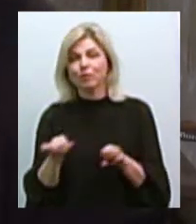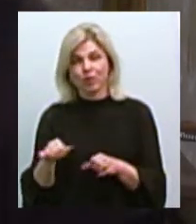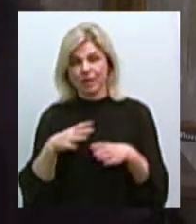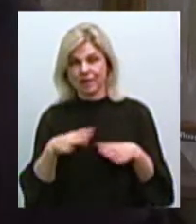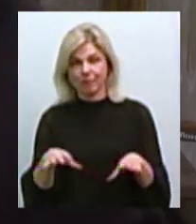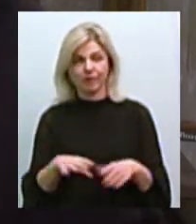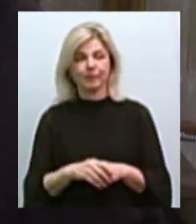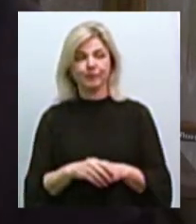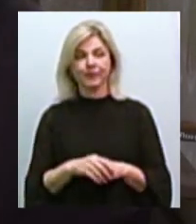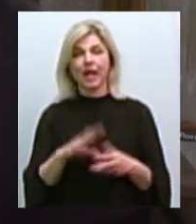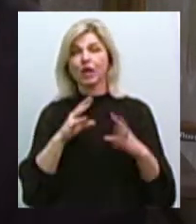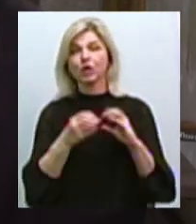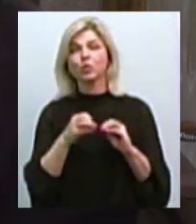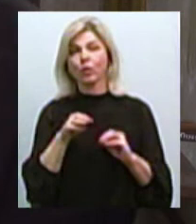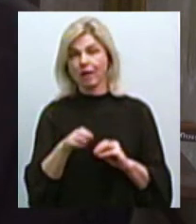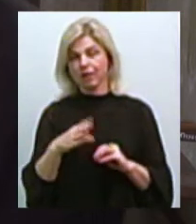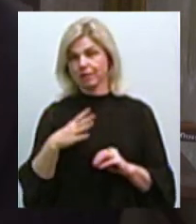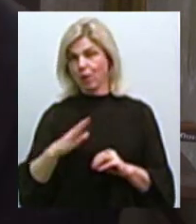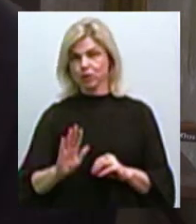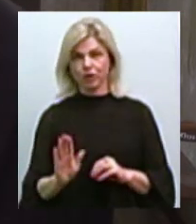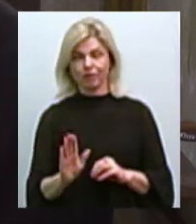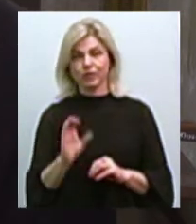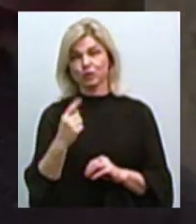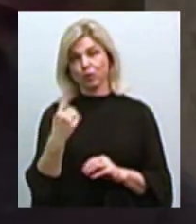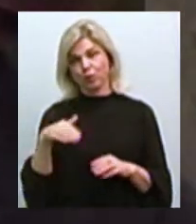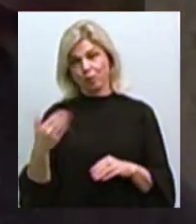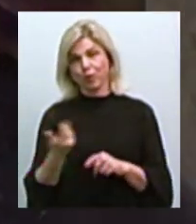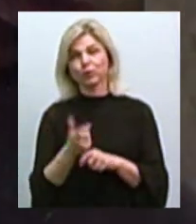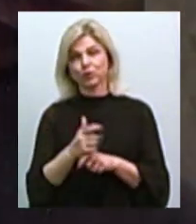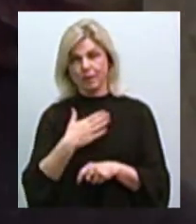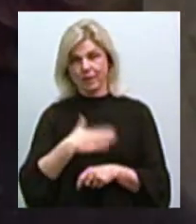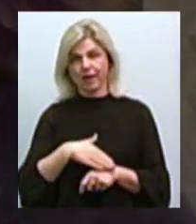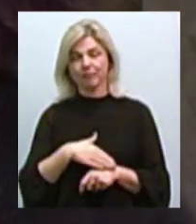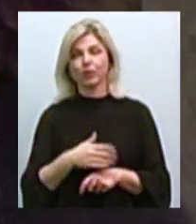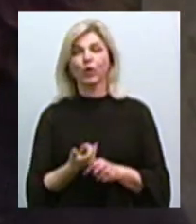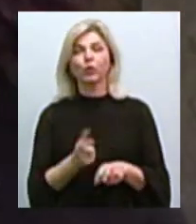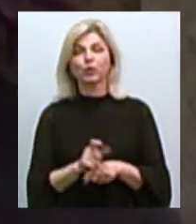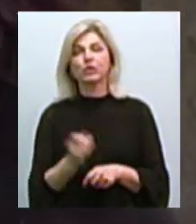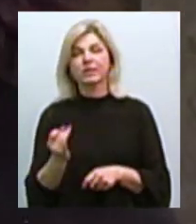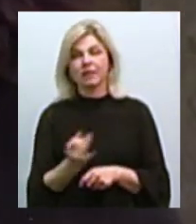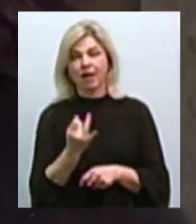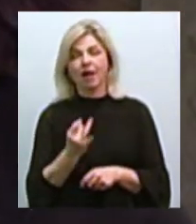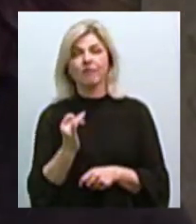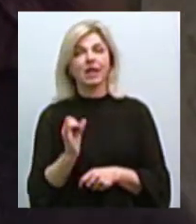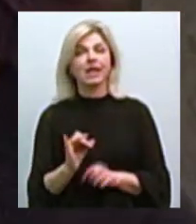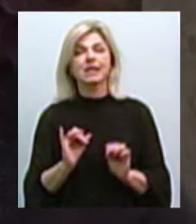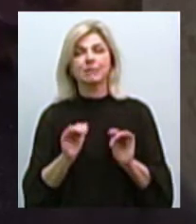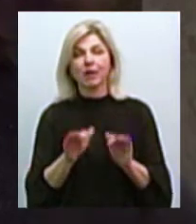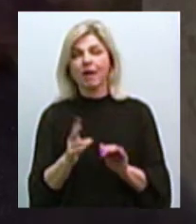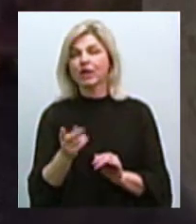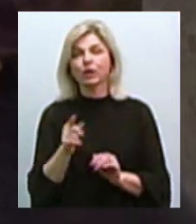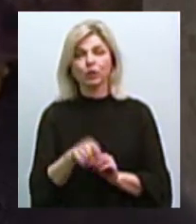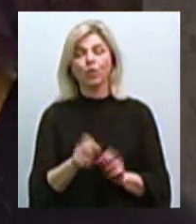Тому результати були неочікуваними з одного боку, але дуже приємно. Це дуже цікаво і тут не тільки справа в тому, настільки